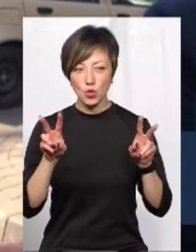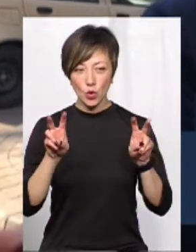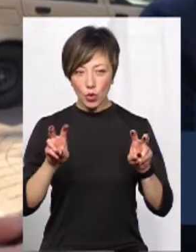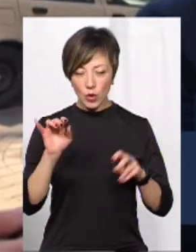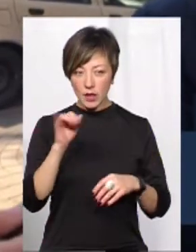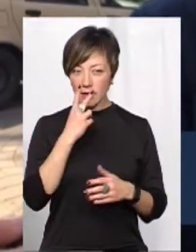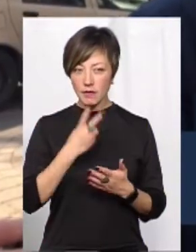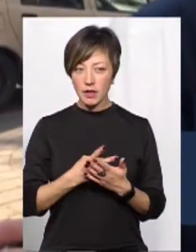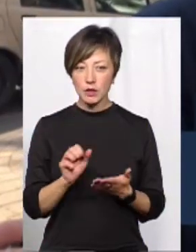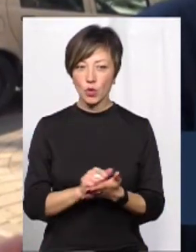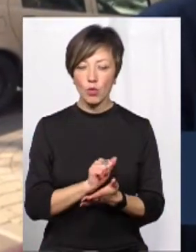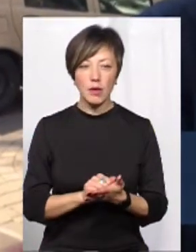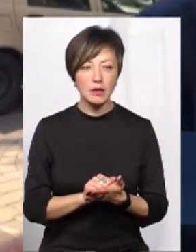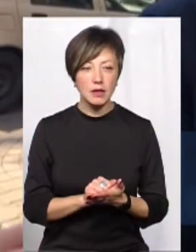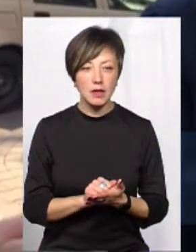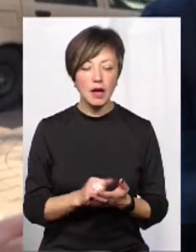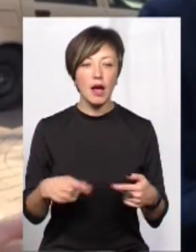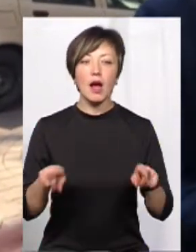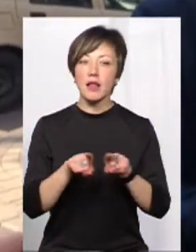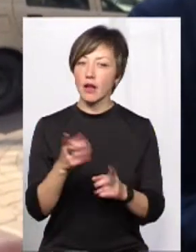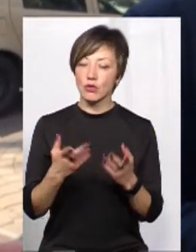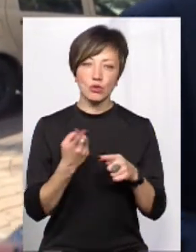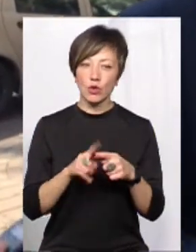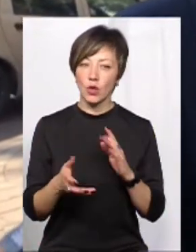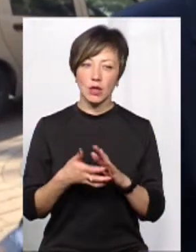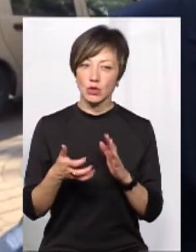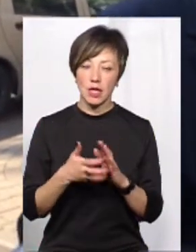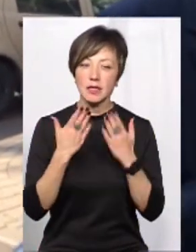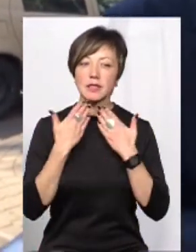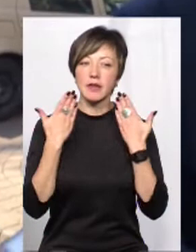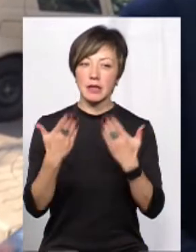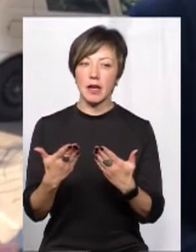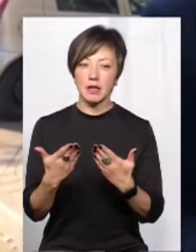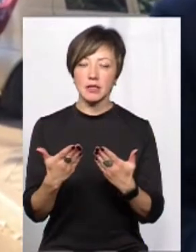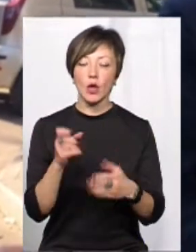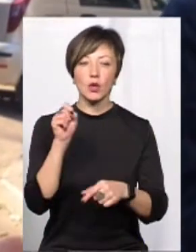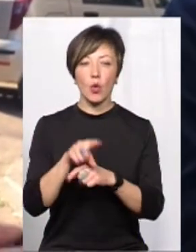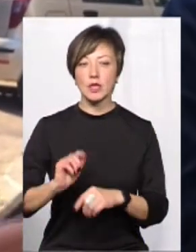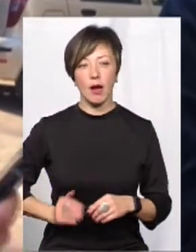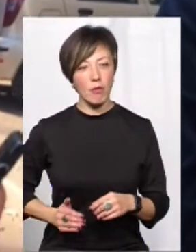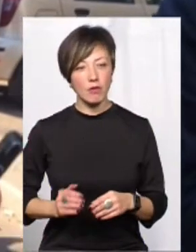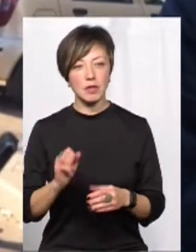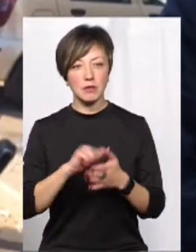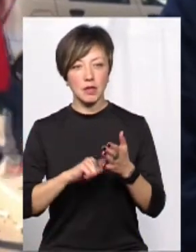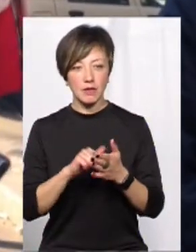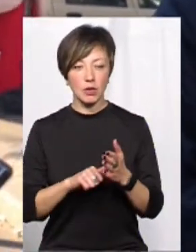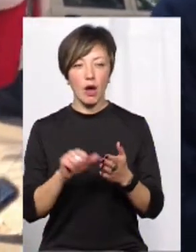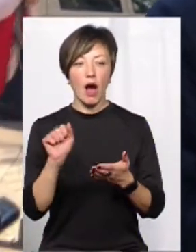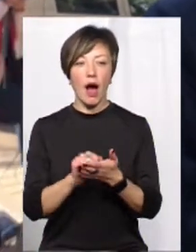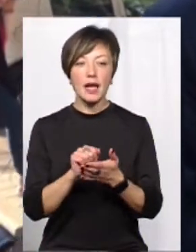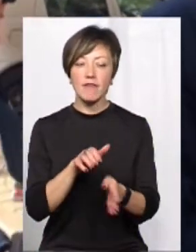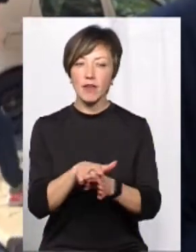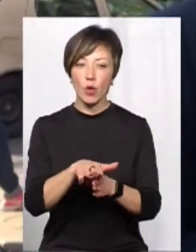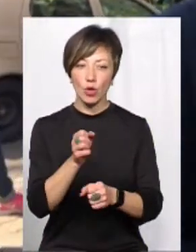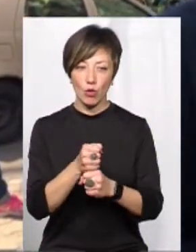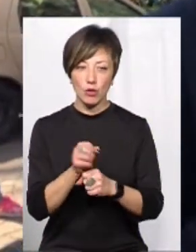дивитися документи. А також, якщо цього недостатньо, вже тоді звертатись до замовників з приводу актів виконаних робіт,